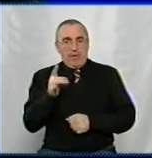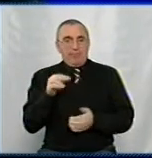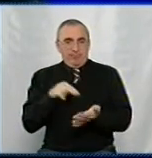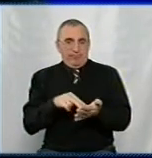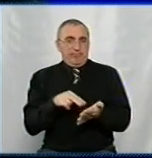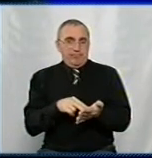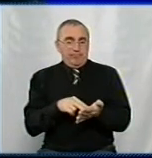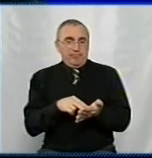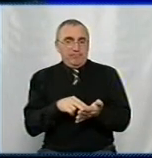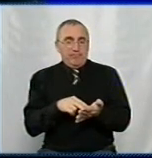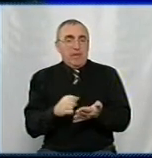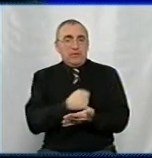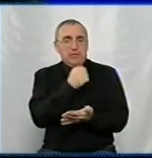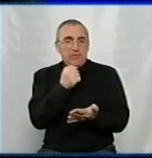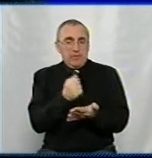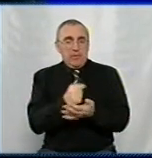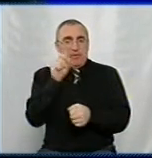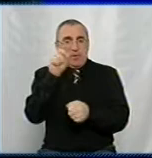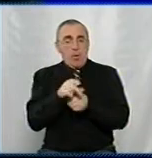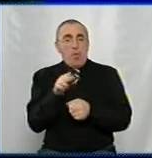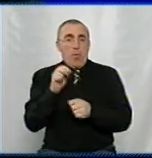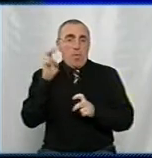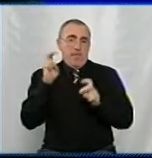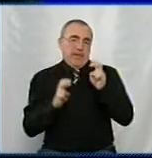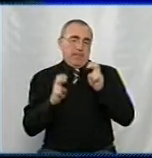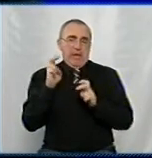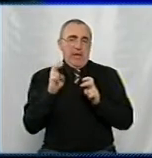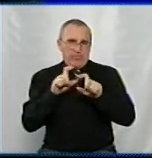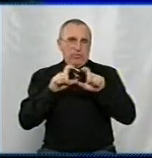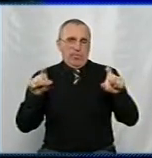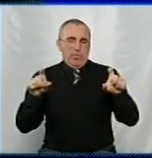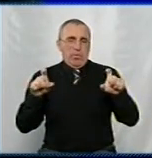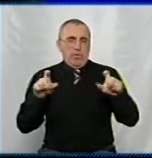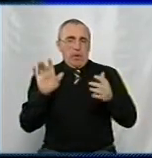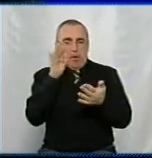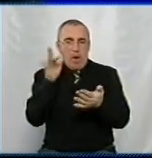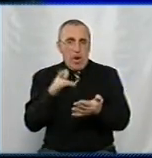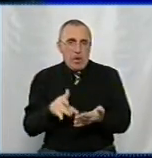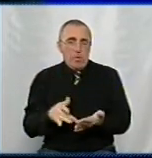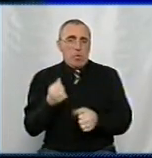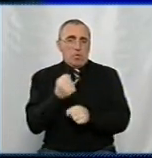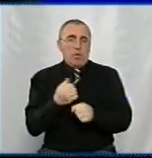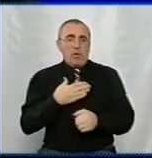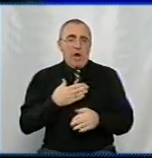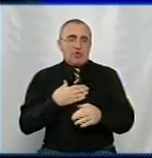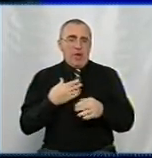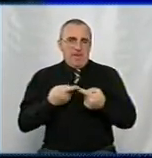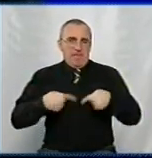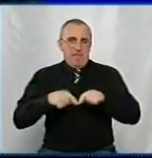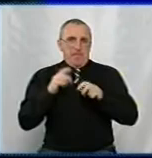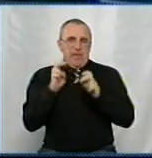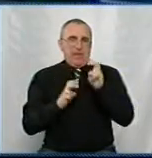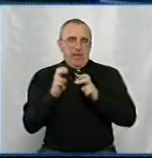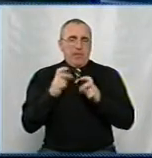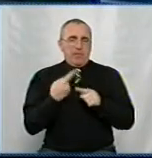Вона затверджена наказом по підприємству. Це калькуляція, яка розробила наше підприємство. Умовно кажучи,